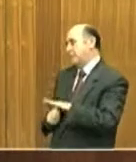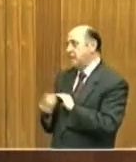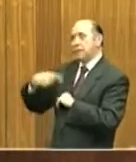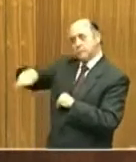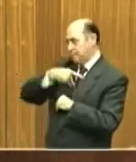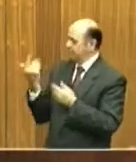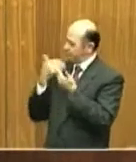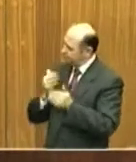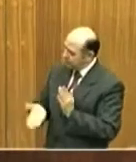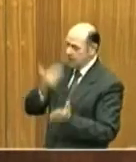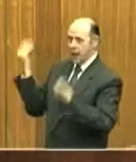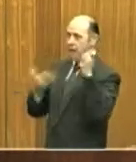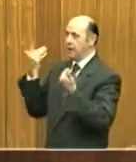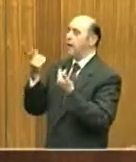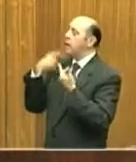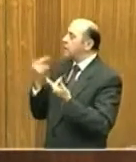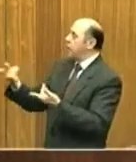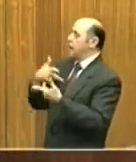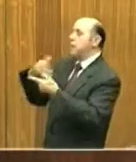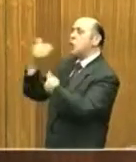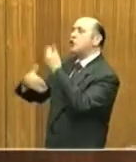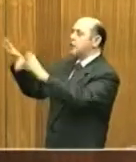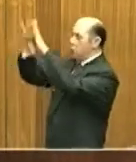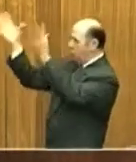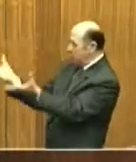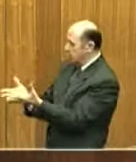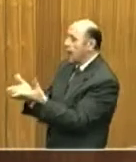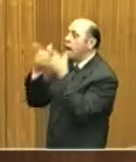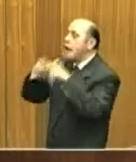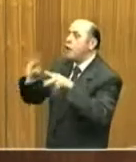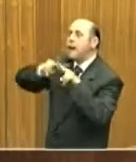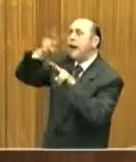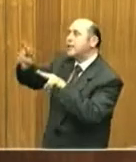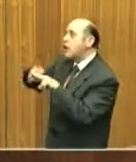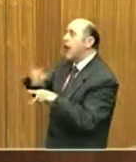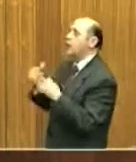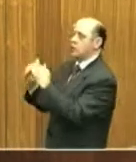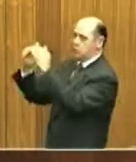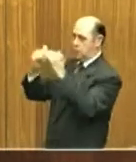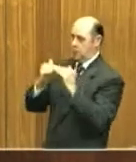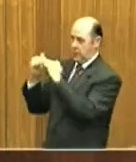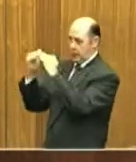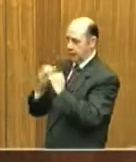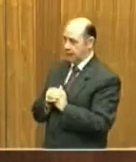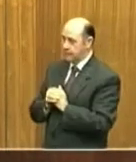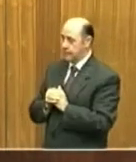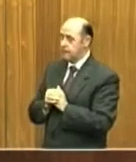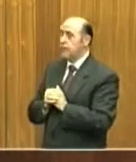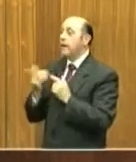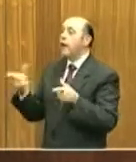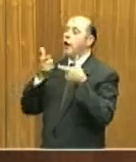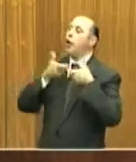processi di globalizzazione, tutte le lingue nazionali sono minoritarie. Il convegno a